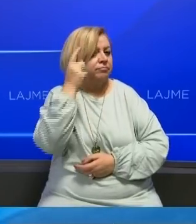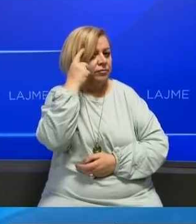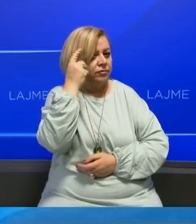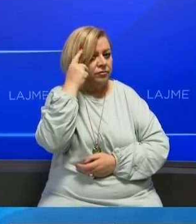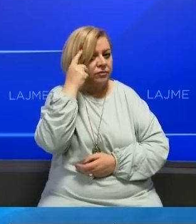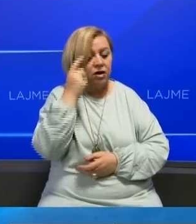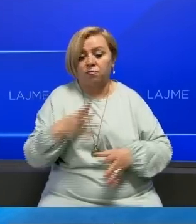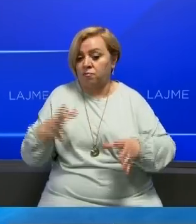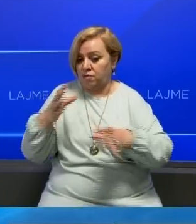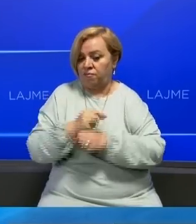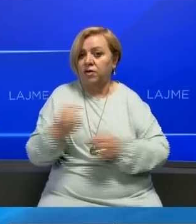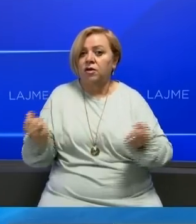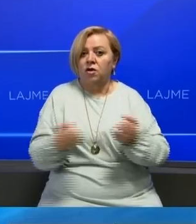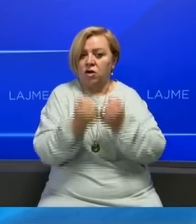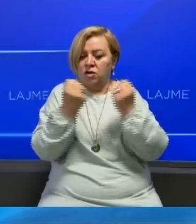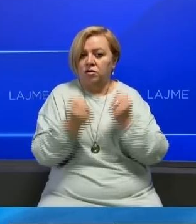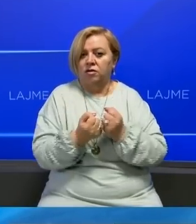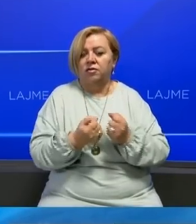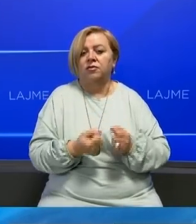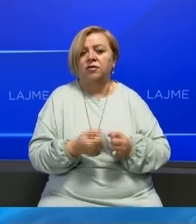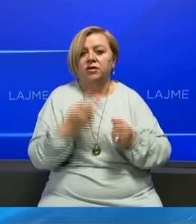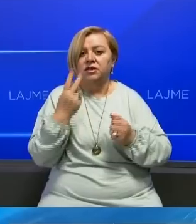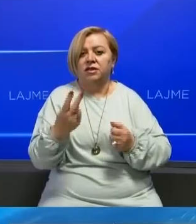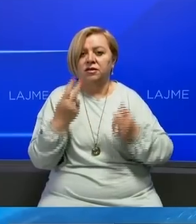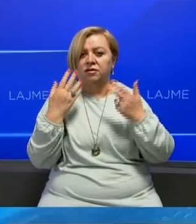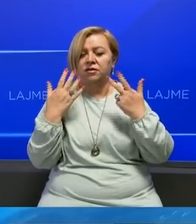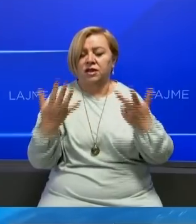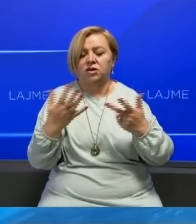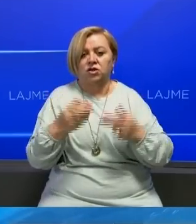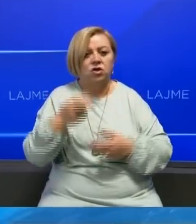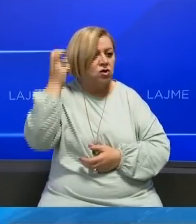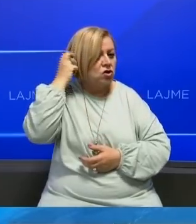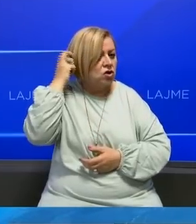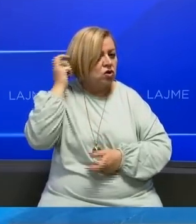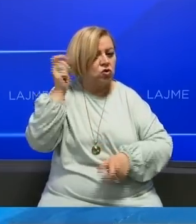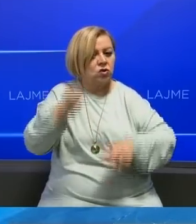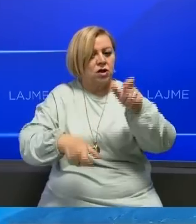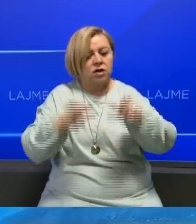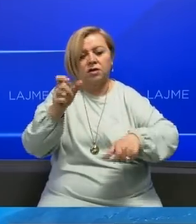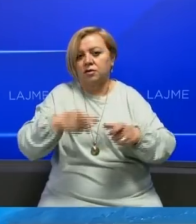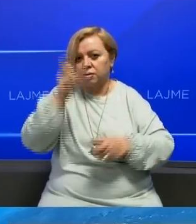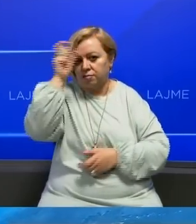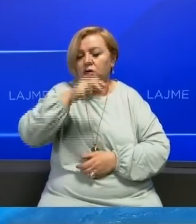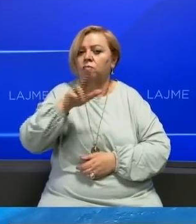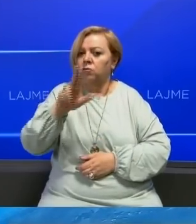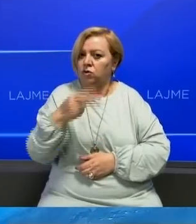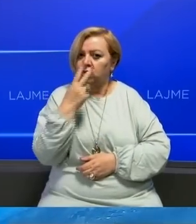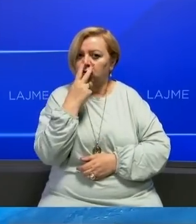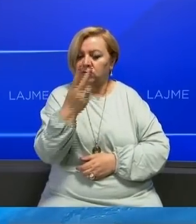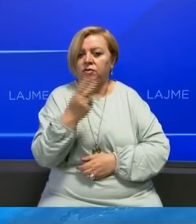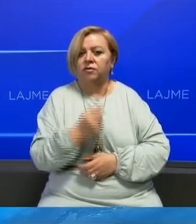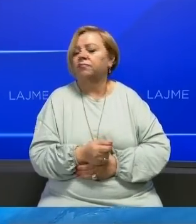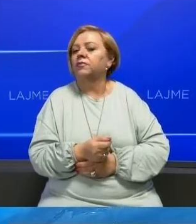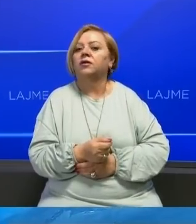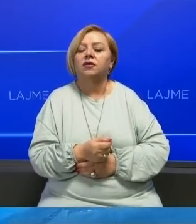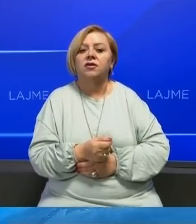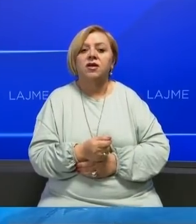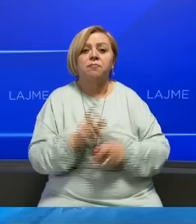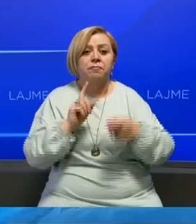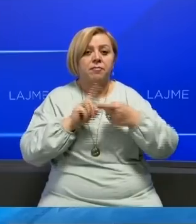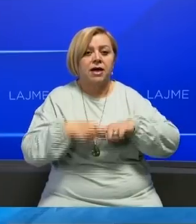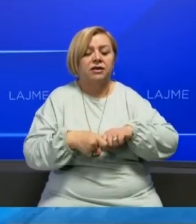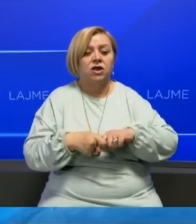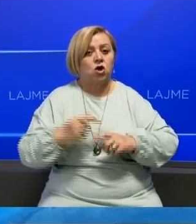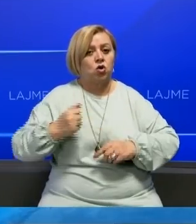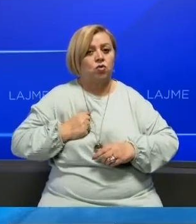se me të përfunduar sërbitjet me 28 qëshorë, qytetarët e sërbis do të kenë mundësin të ashtikojnë teknikën e fundit të luftës